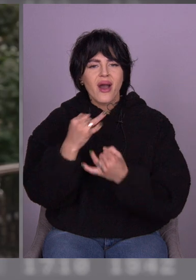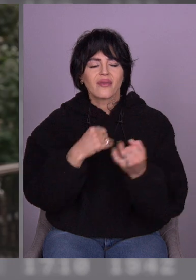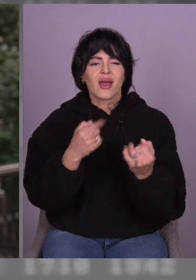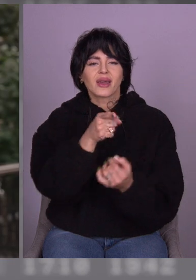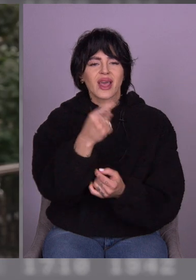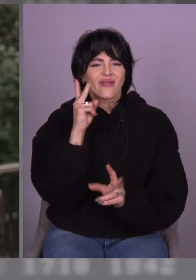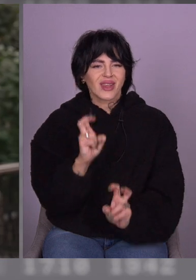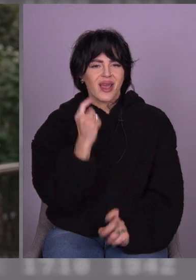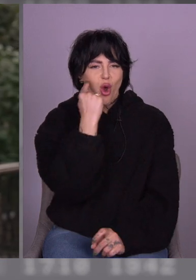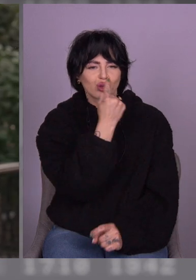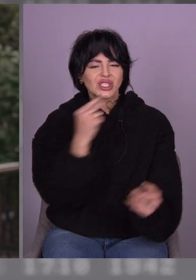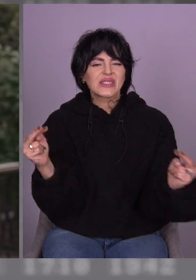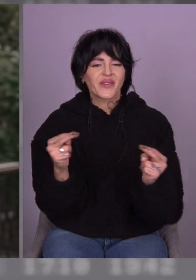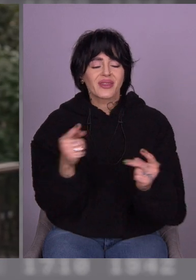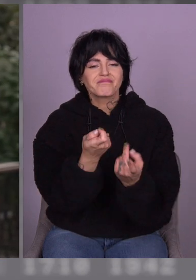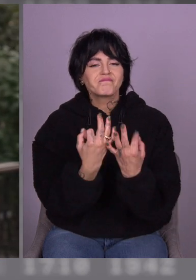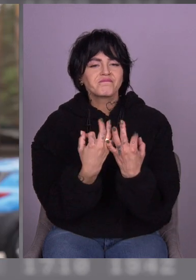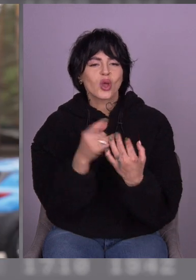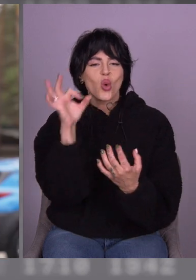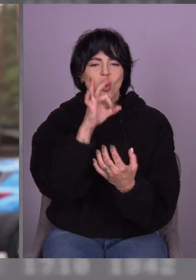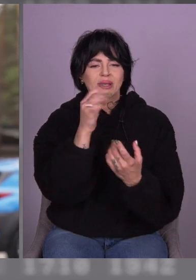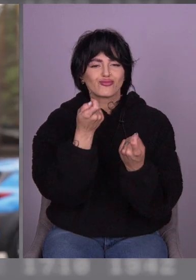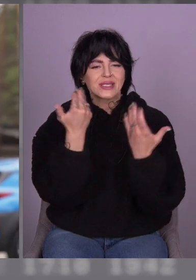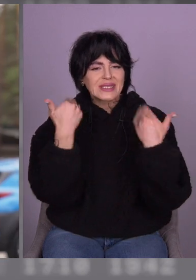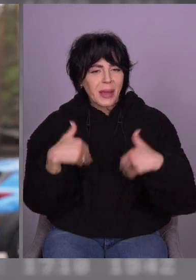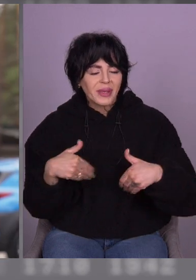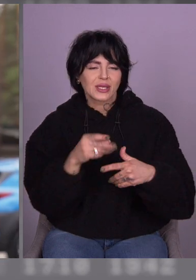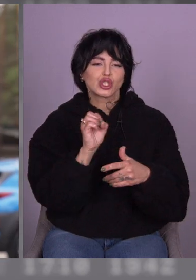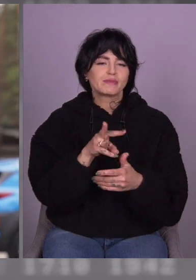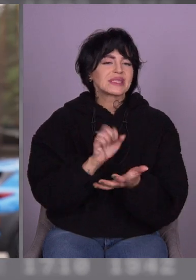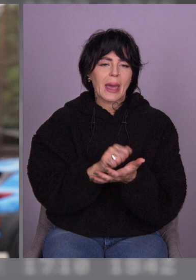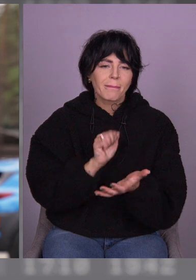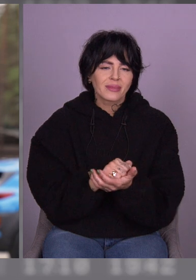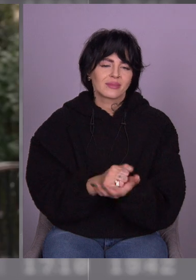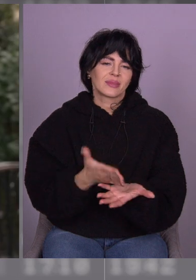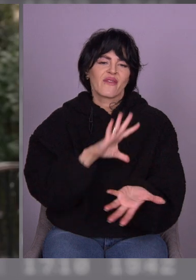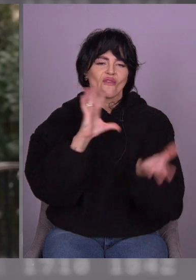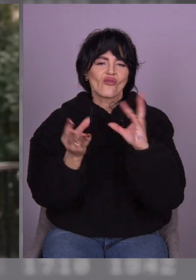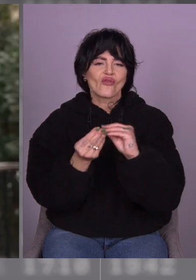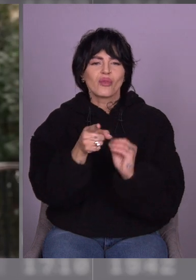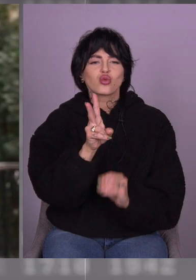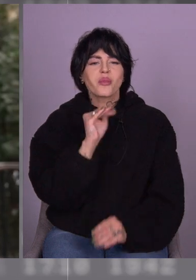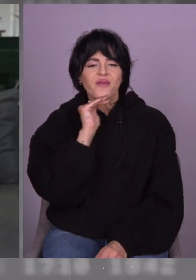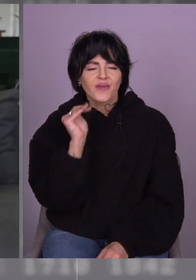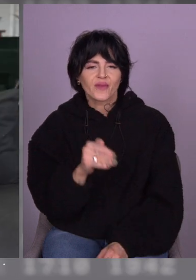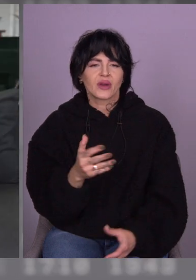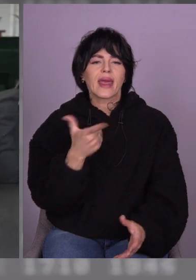свідків. Микола, розкажіть, будь ласка, про себе. Чим ви займаєтеся взагалі? Хто ви за фахом? Де працюєте? Мать, хотіла